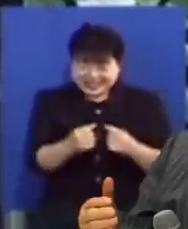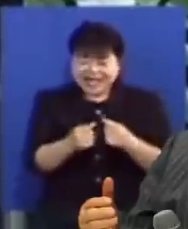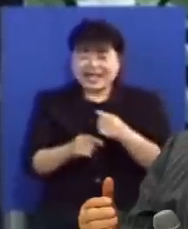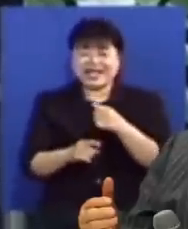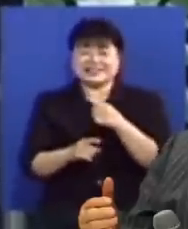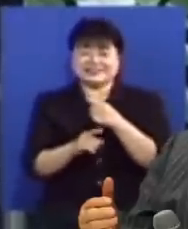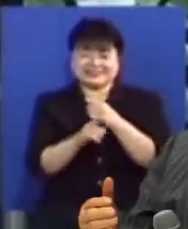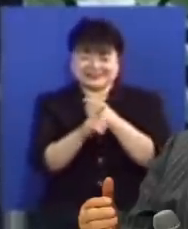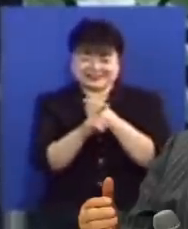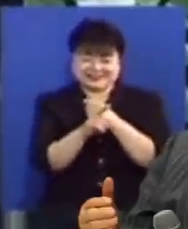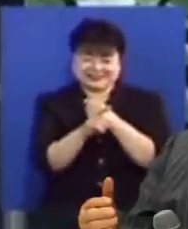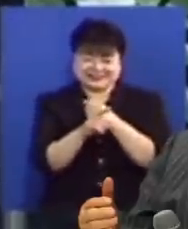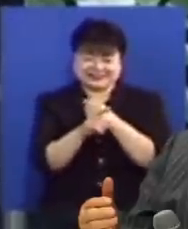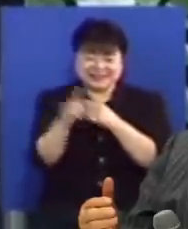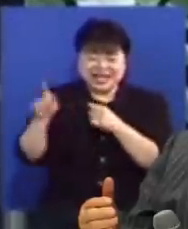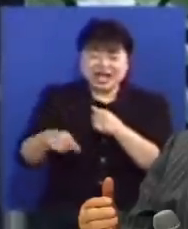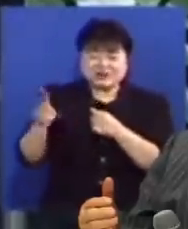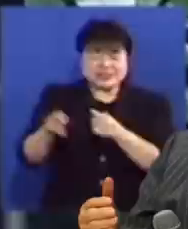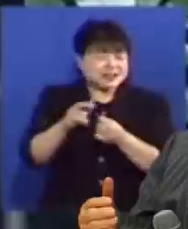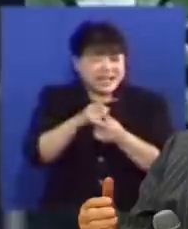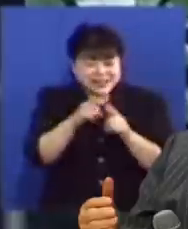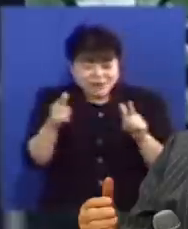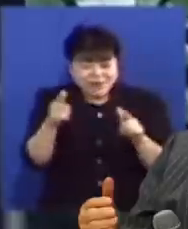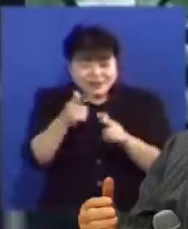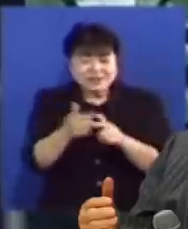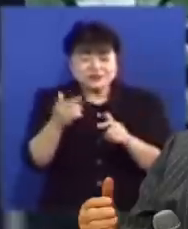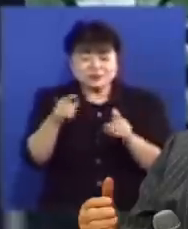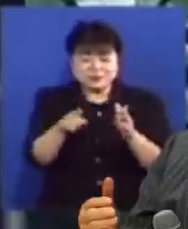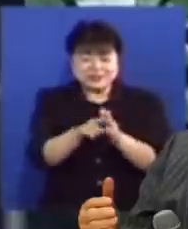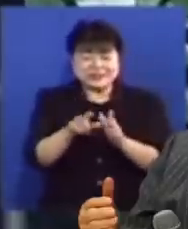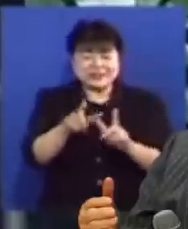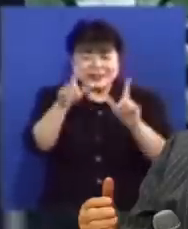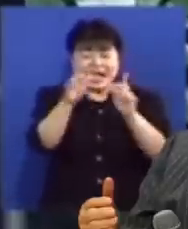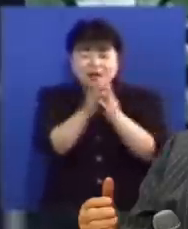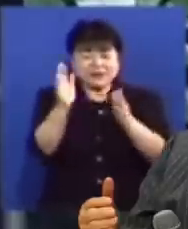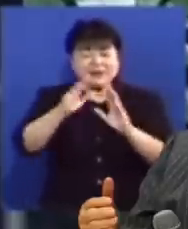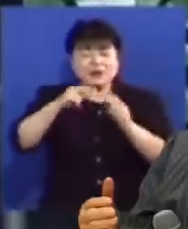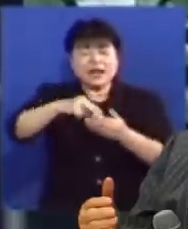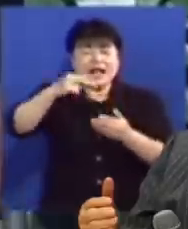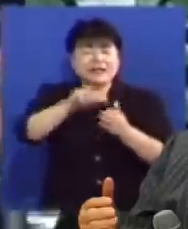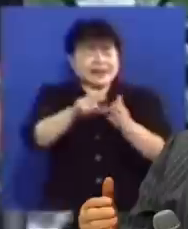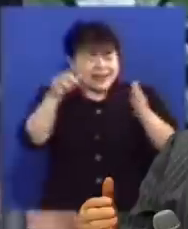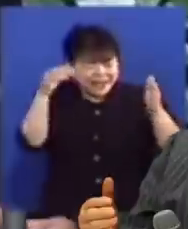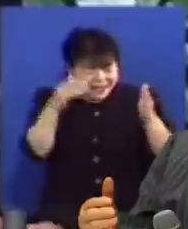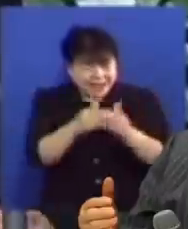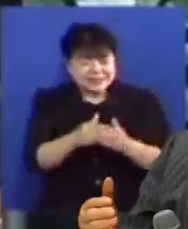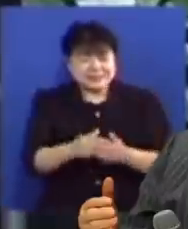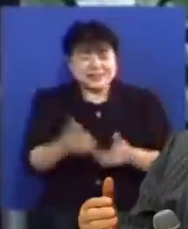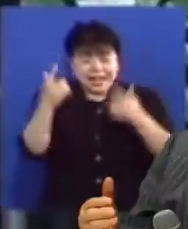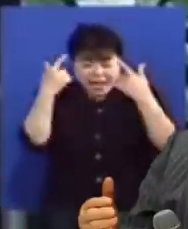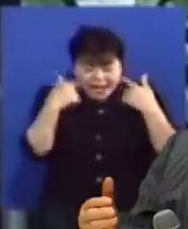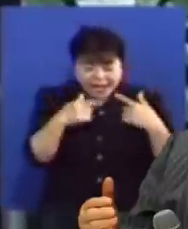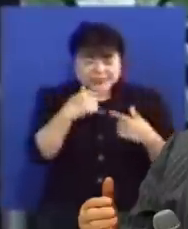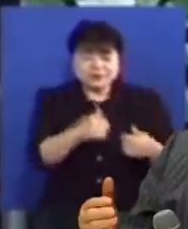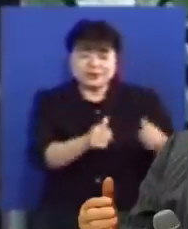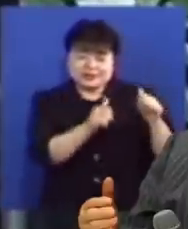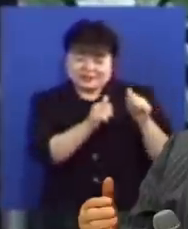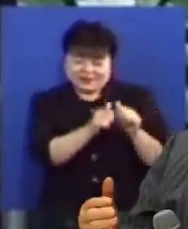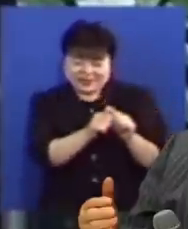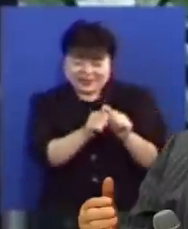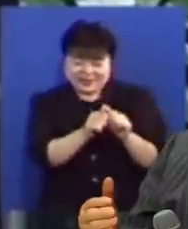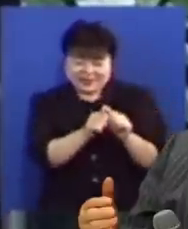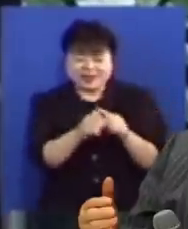그냥 하루 이틀 돕는 것이 아니라 예수님은 그날부터 천당하는 날까지 항상 우리 곁에 있어서